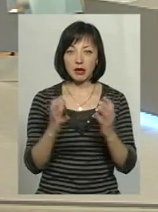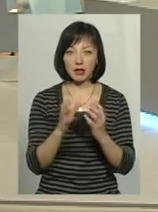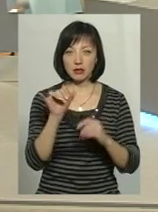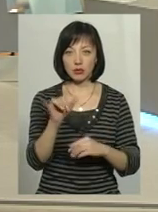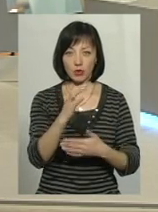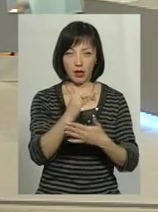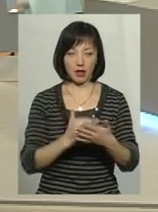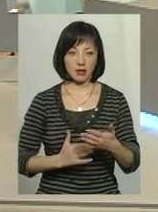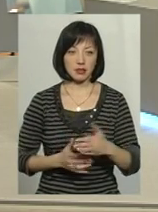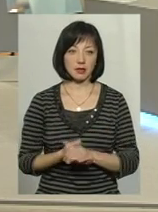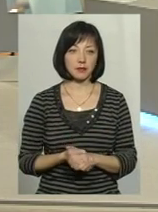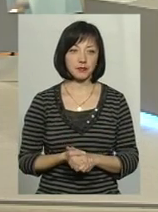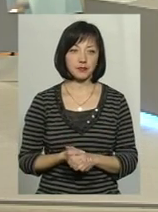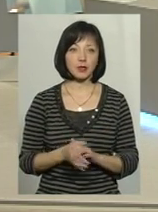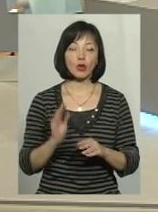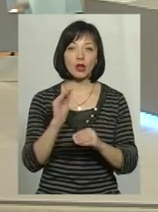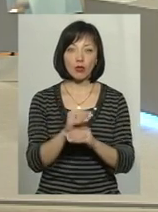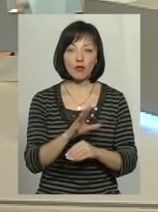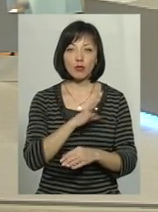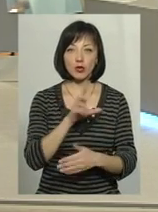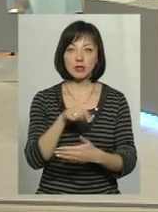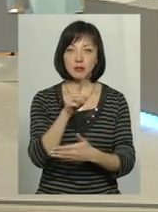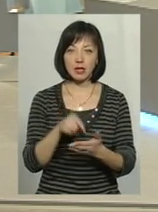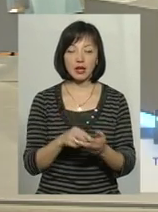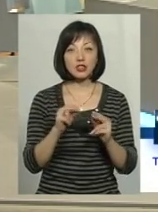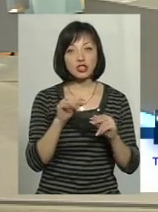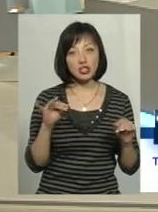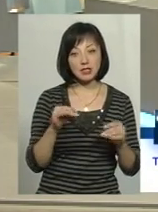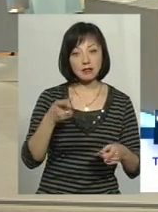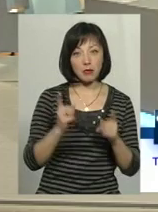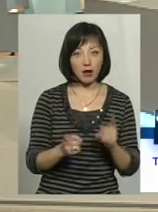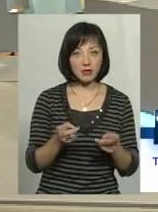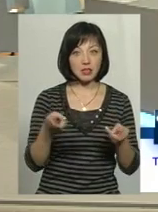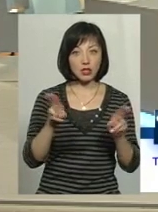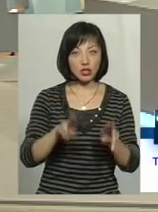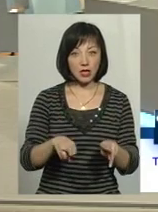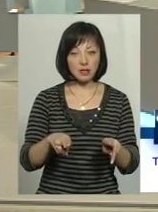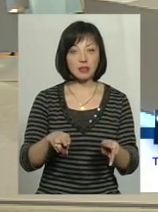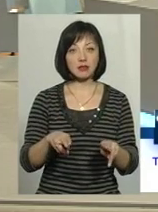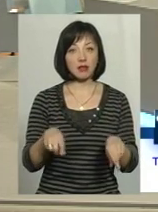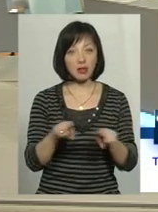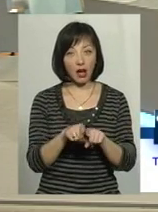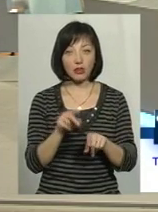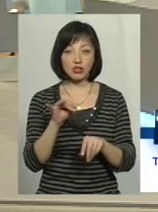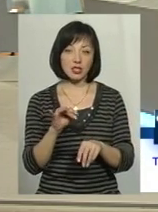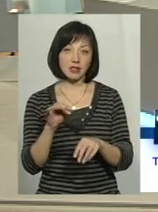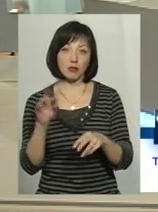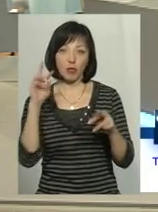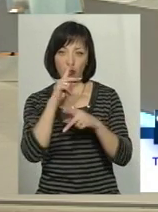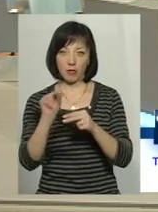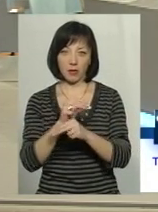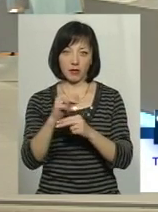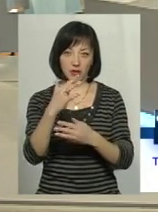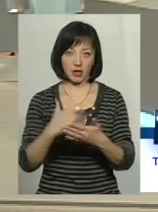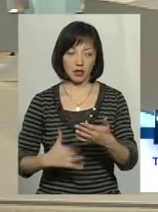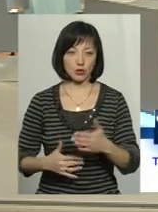реєстрі. Тому додатково ще було запитання, як так може Чи це справді залишається дійсним, чи це не виправлені реєстри?